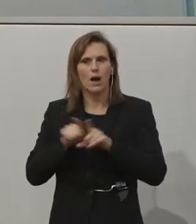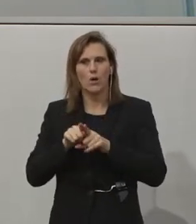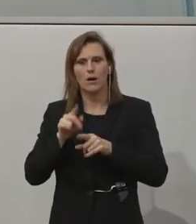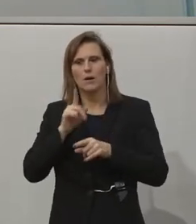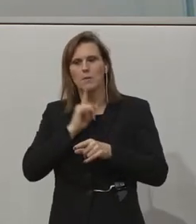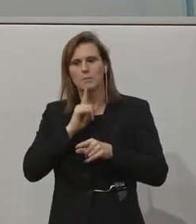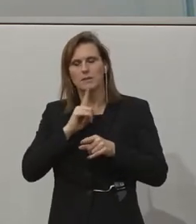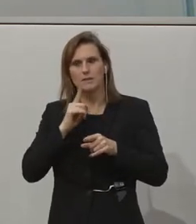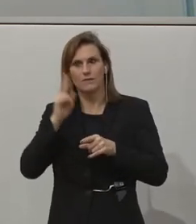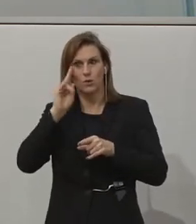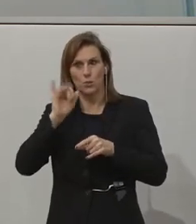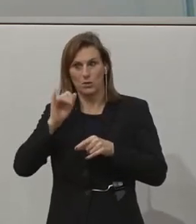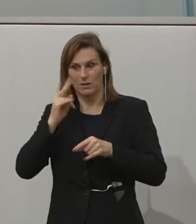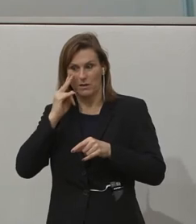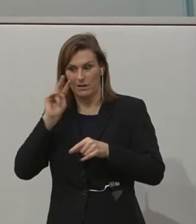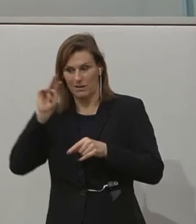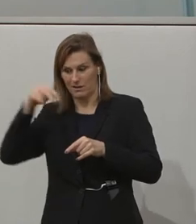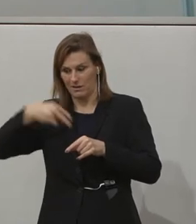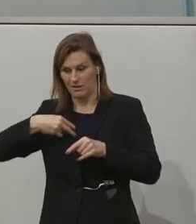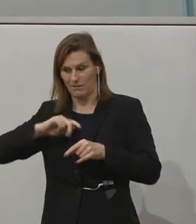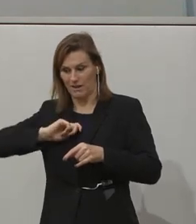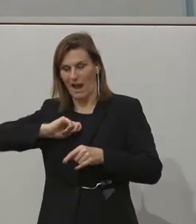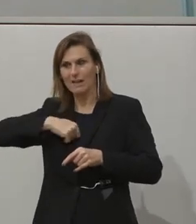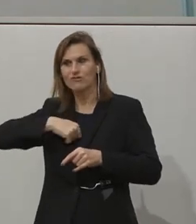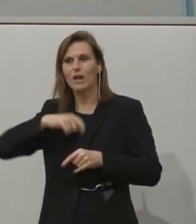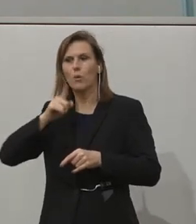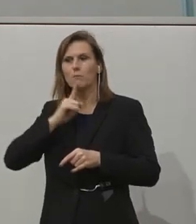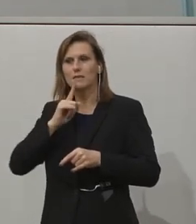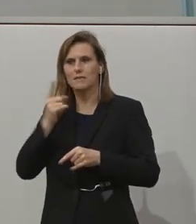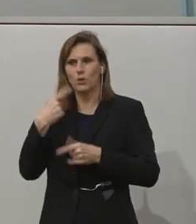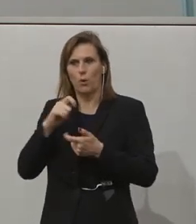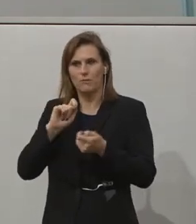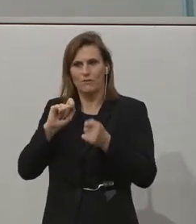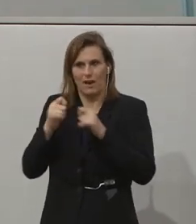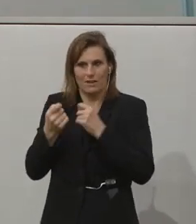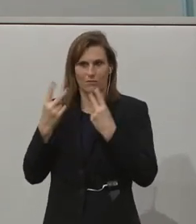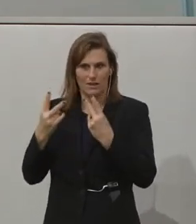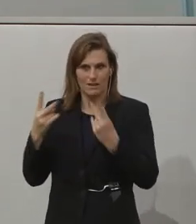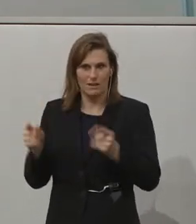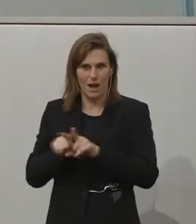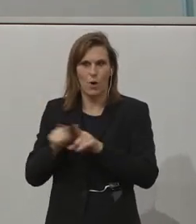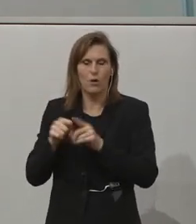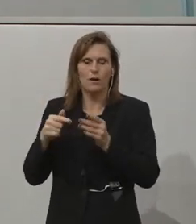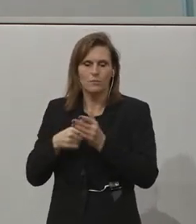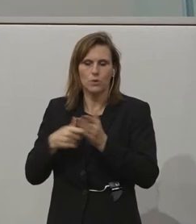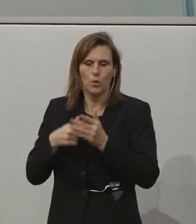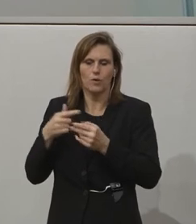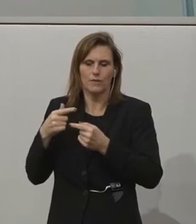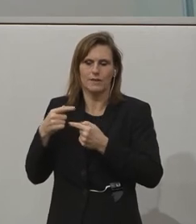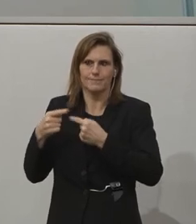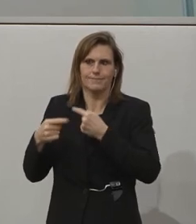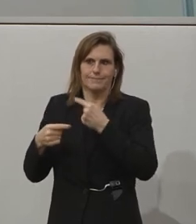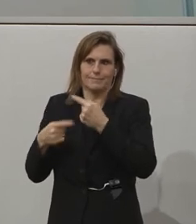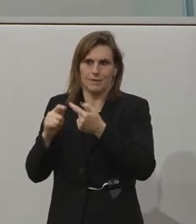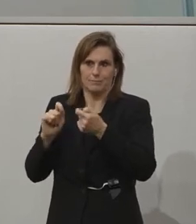Ireland. And that is in progress at the moment. In relation to what is necessary for, you know,